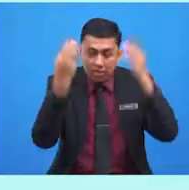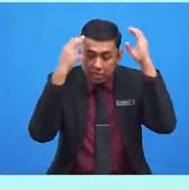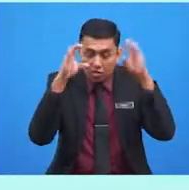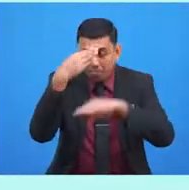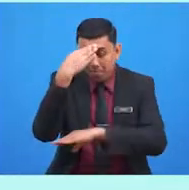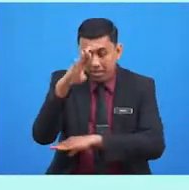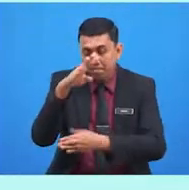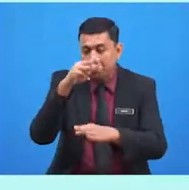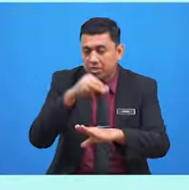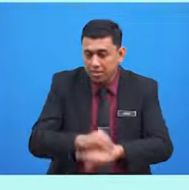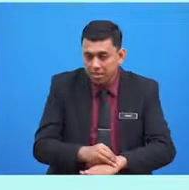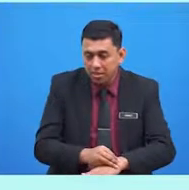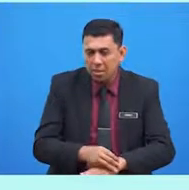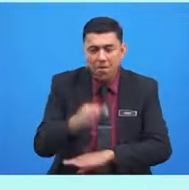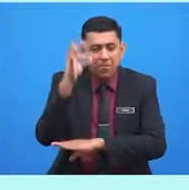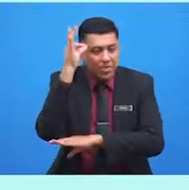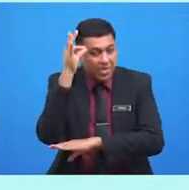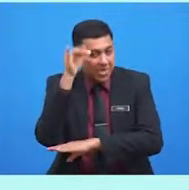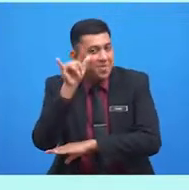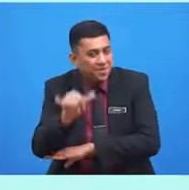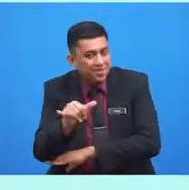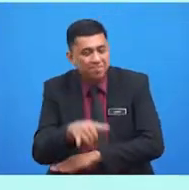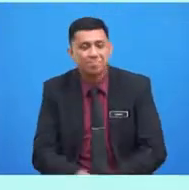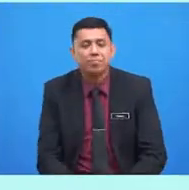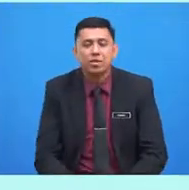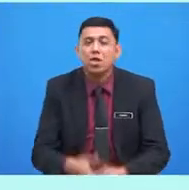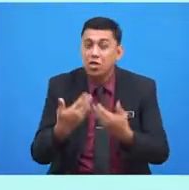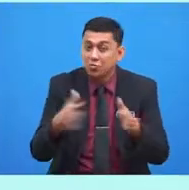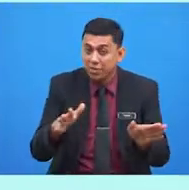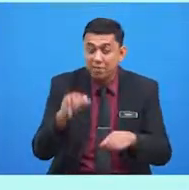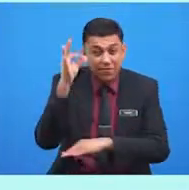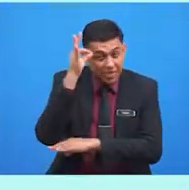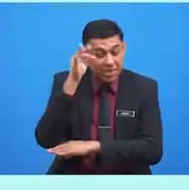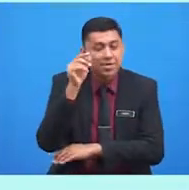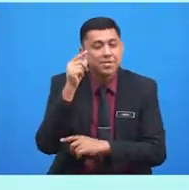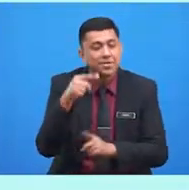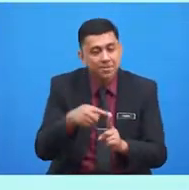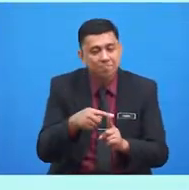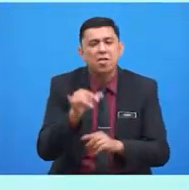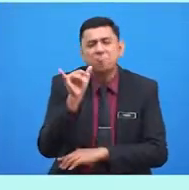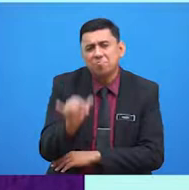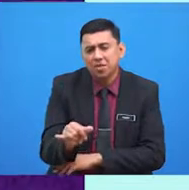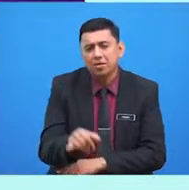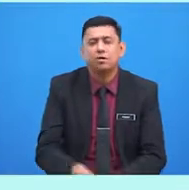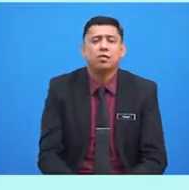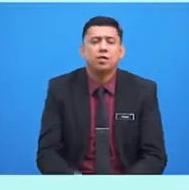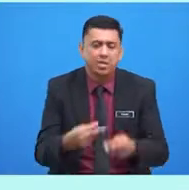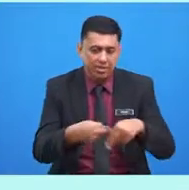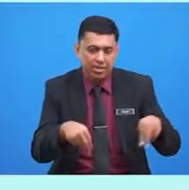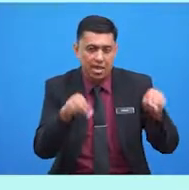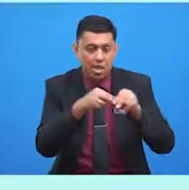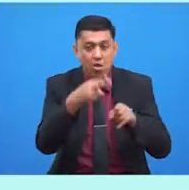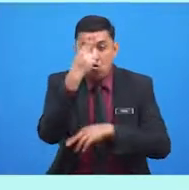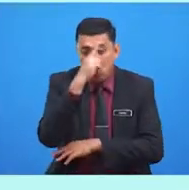untuk murid-murid berfikir, ya? Sudah berfikirkah? Ya, nilai hormat.